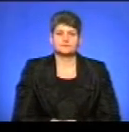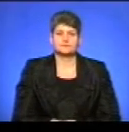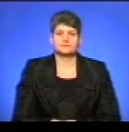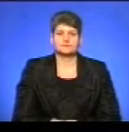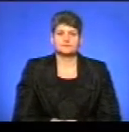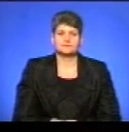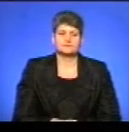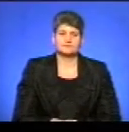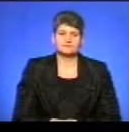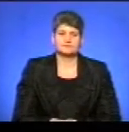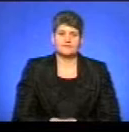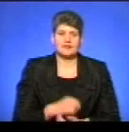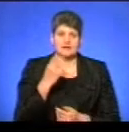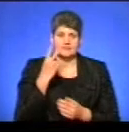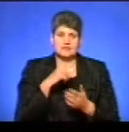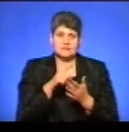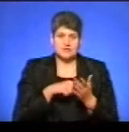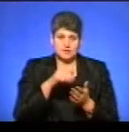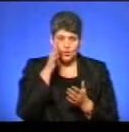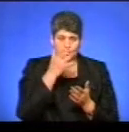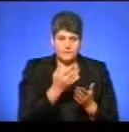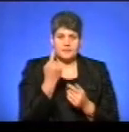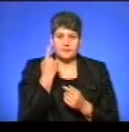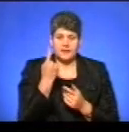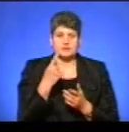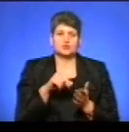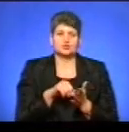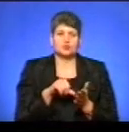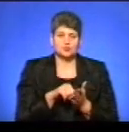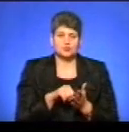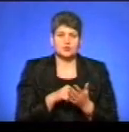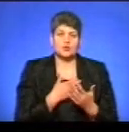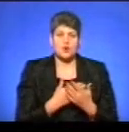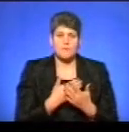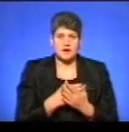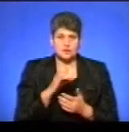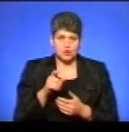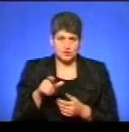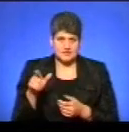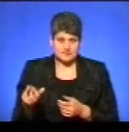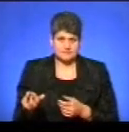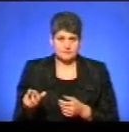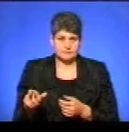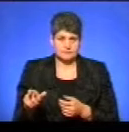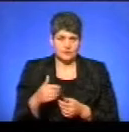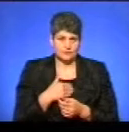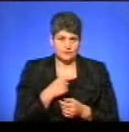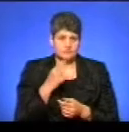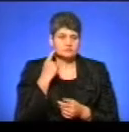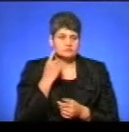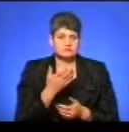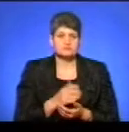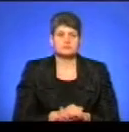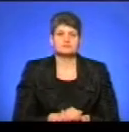Ми дуже маємо два запитання від навковця. Це перше, щодо участі громадськості. Хочемо ваш відпочити.